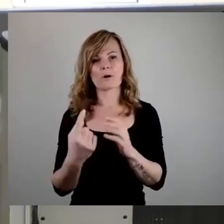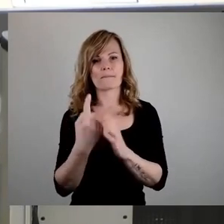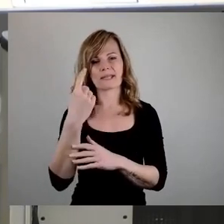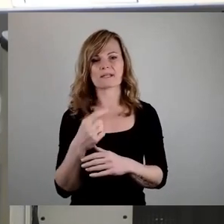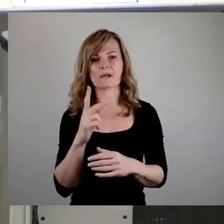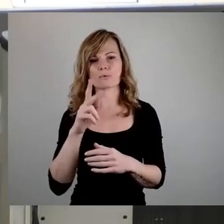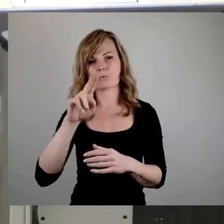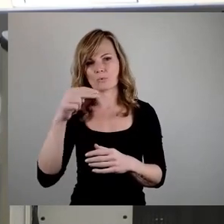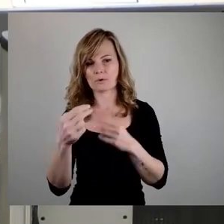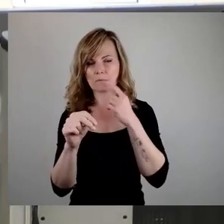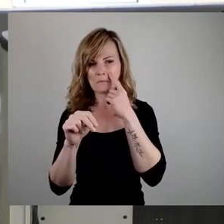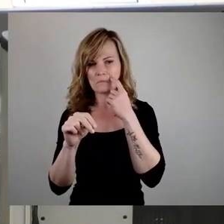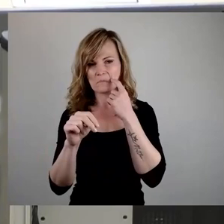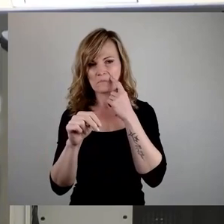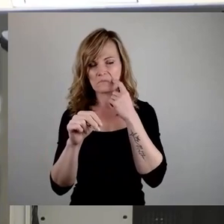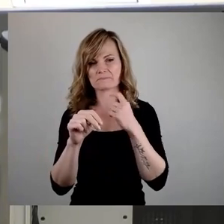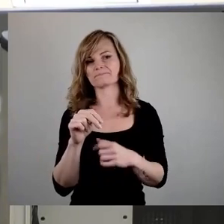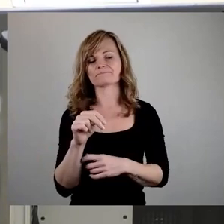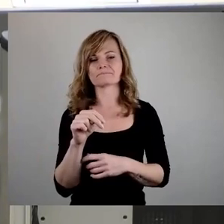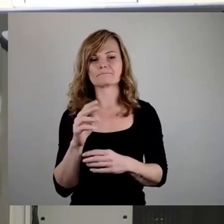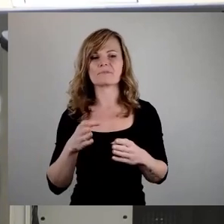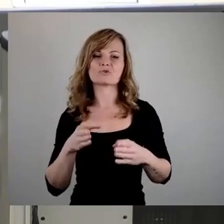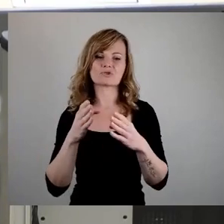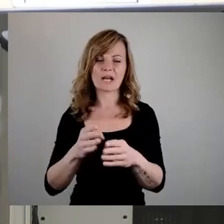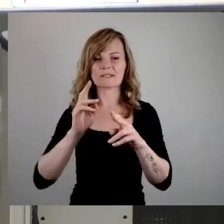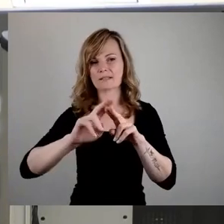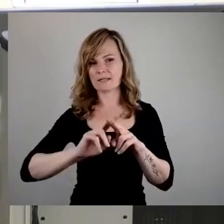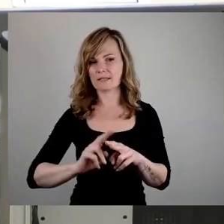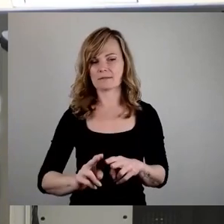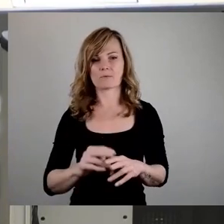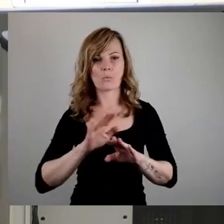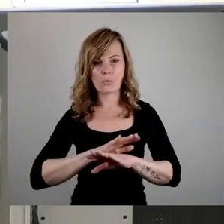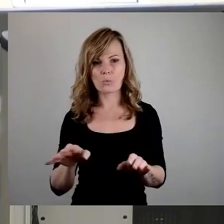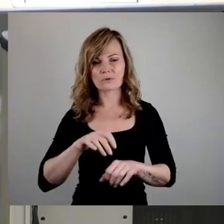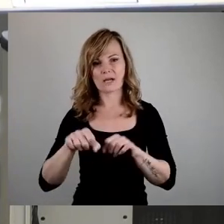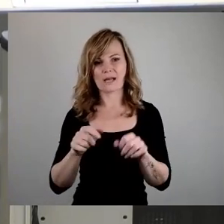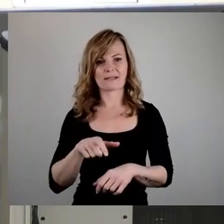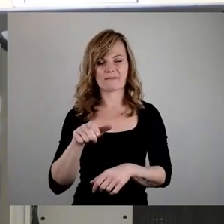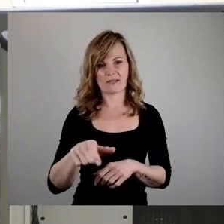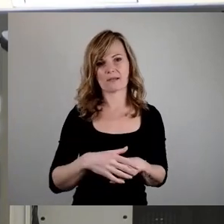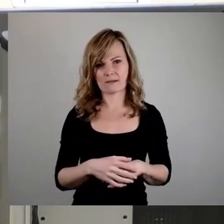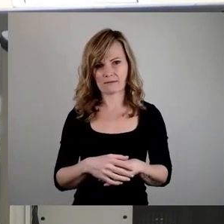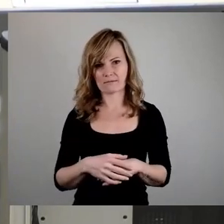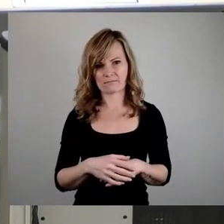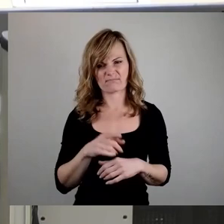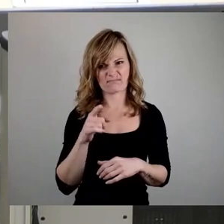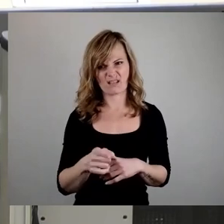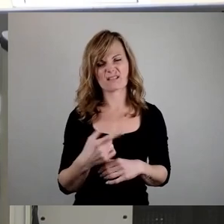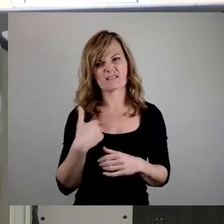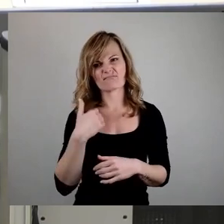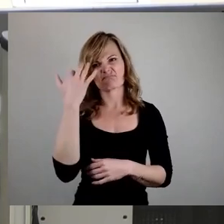eine Straße sanieren lässt ohne Radweg. Das stimmt mich schon ein bisschen nachdenklich.